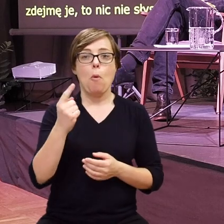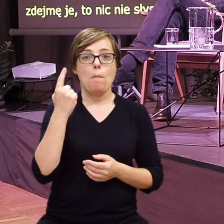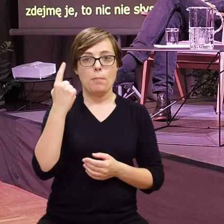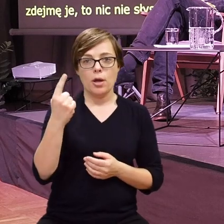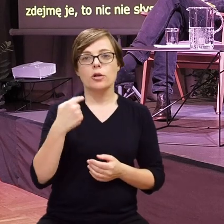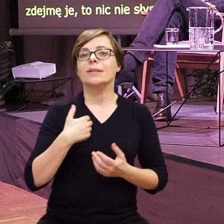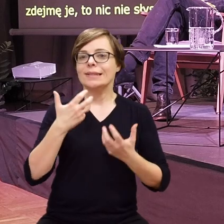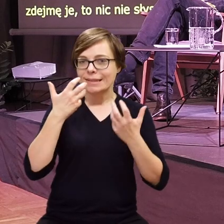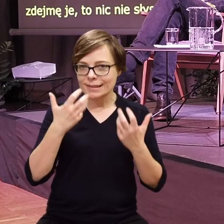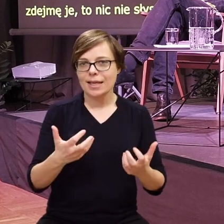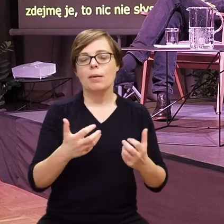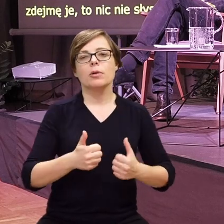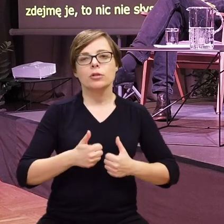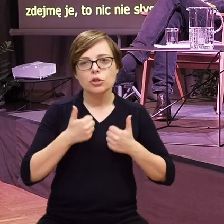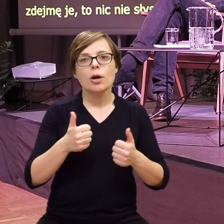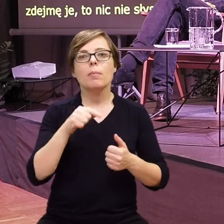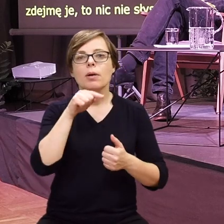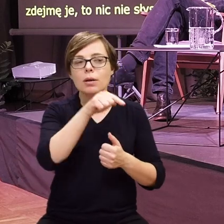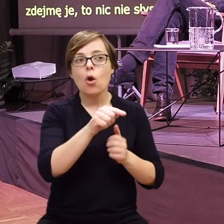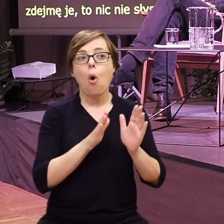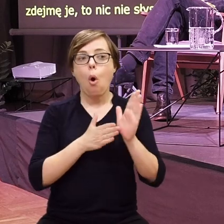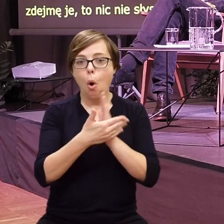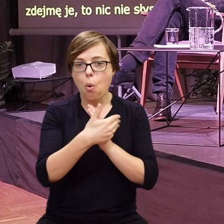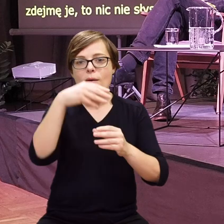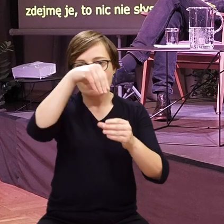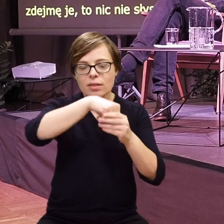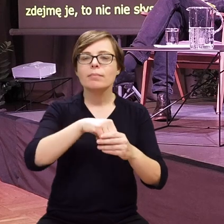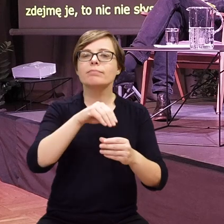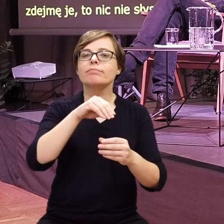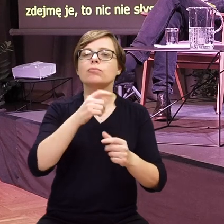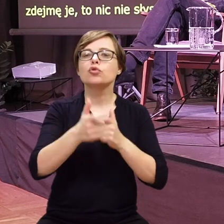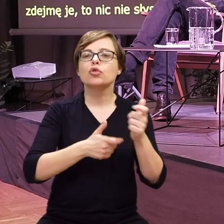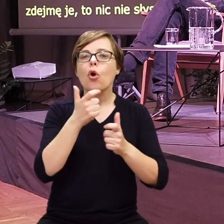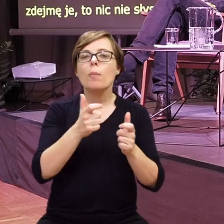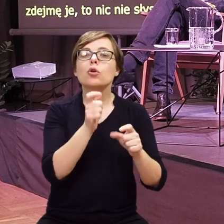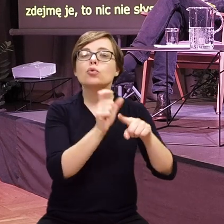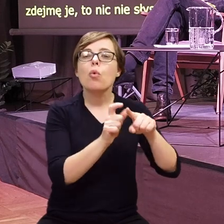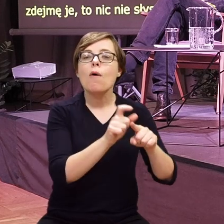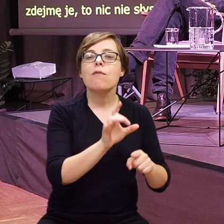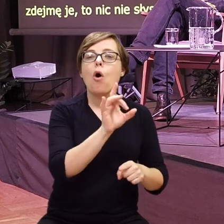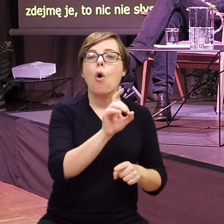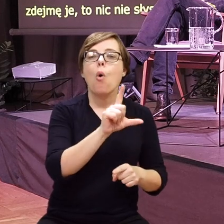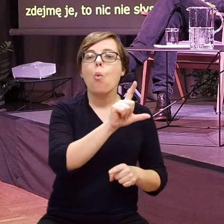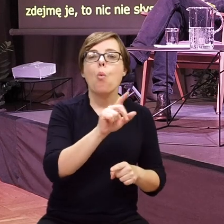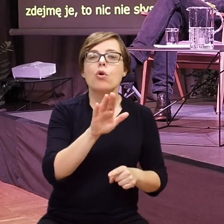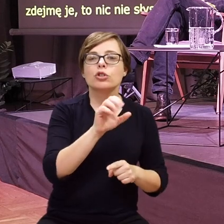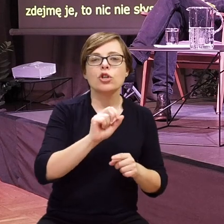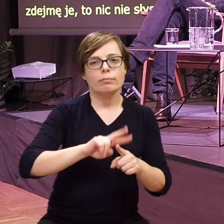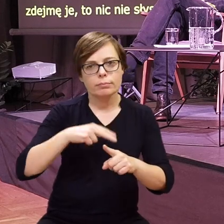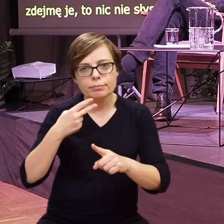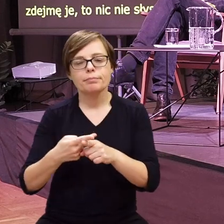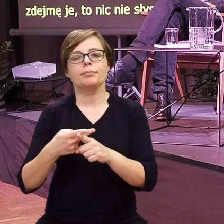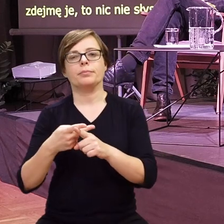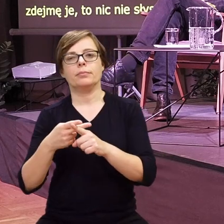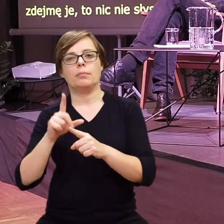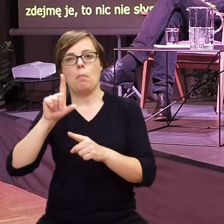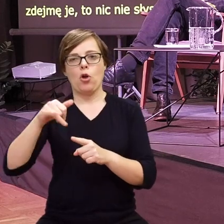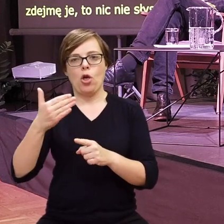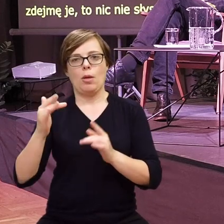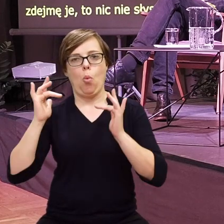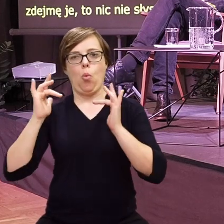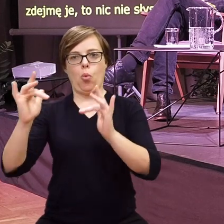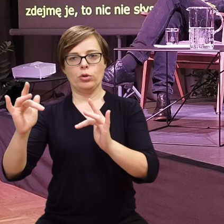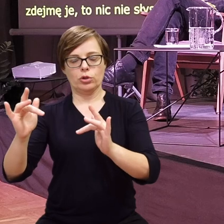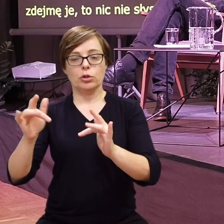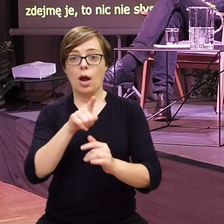tym, żeby na okładce pojawiło się tłumaczenie słowa głusza, tłumaczenie na PJM i postać miga